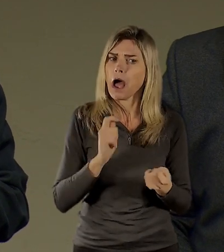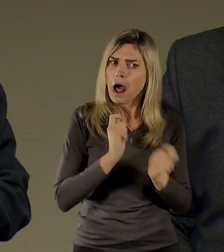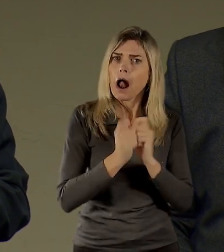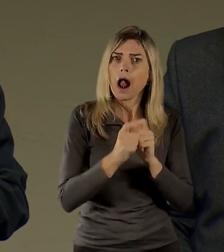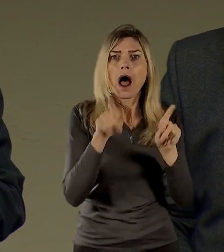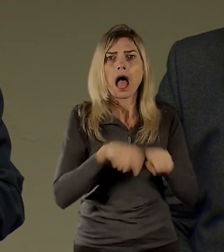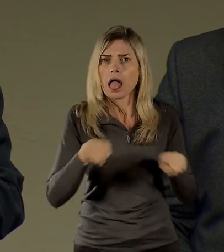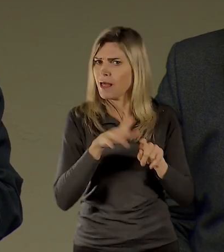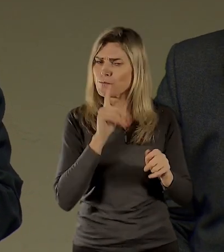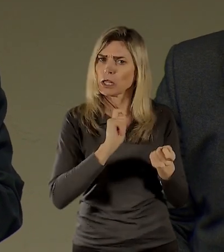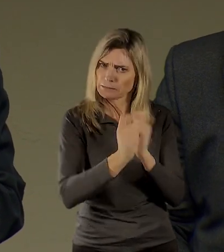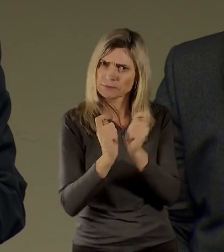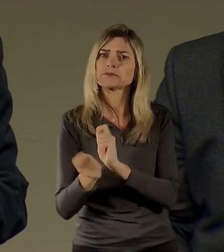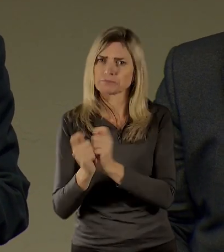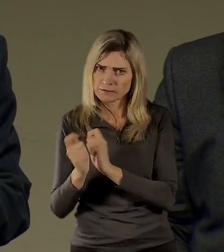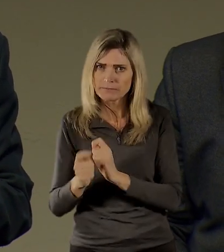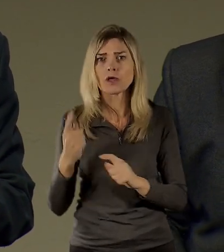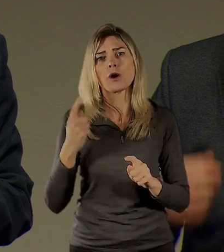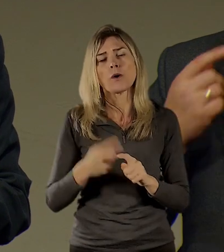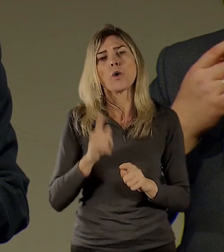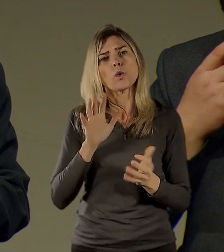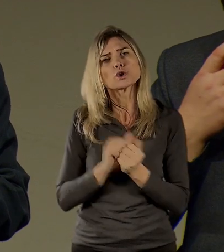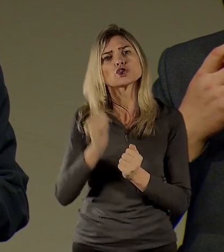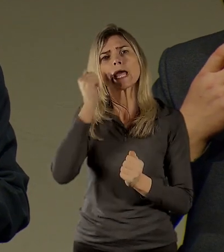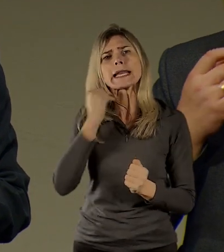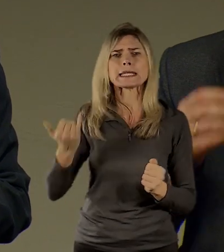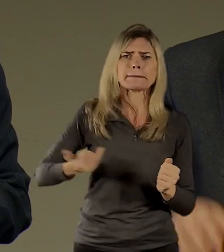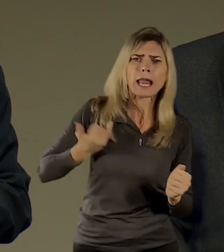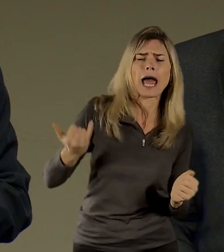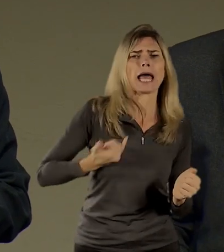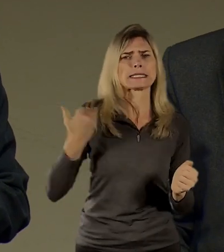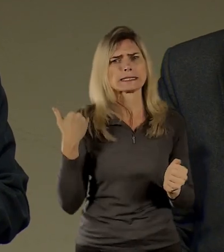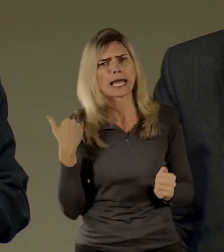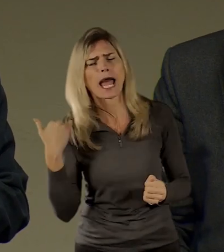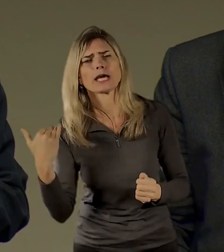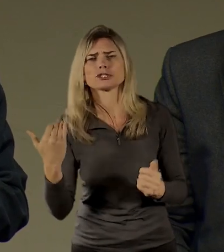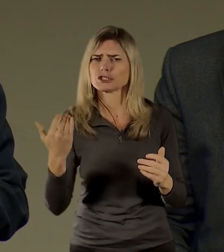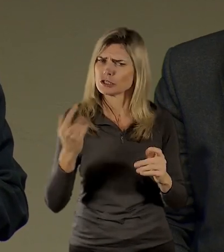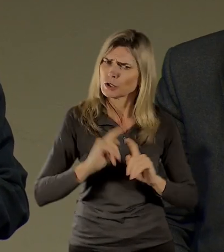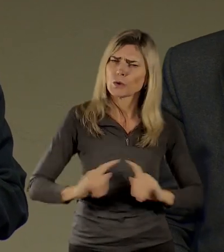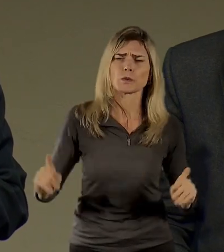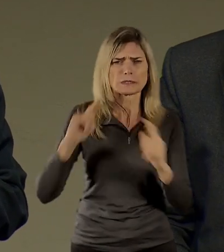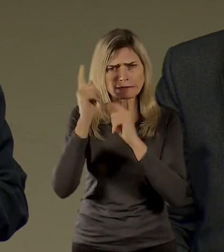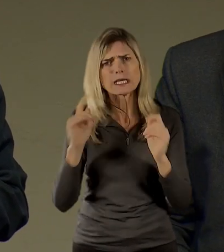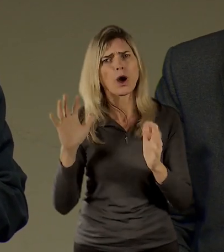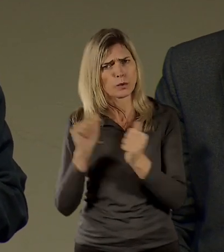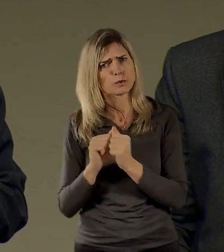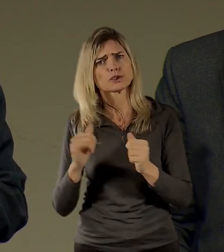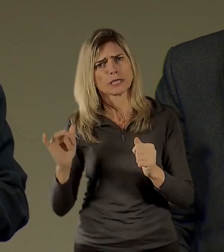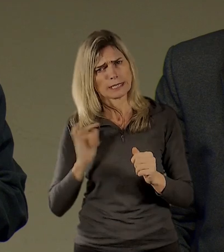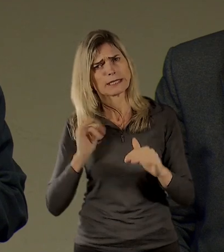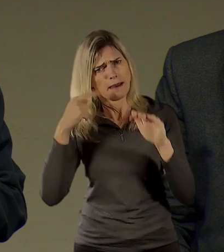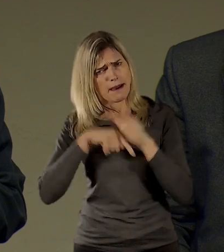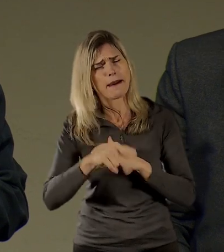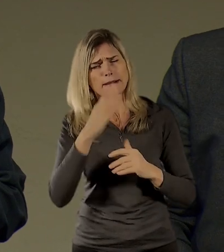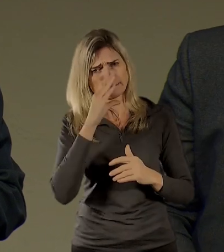čase, budou oslovovat široké spektrum lidí, nepochybně budeme chtít mít i daleko